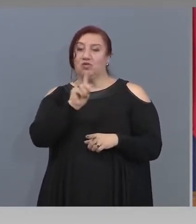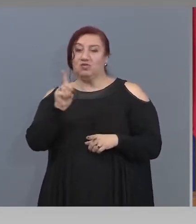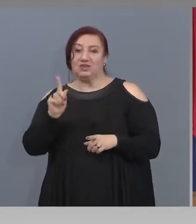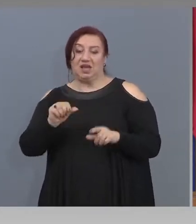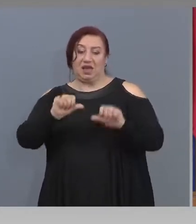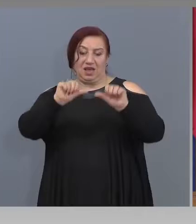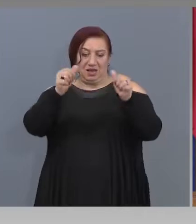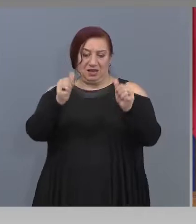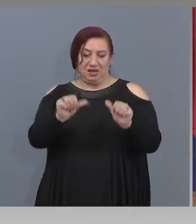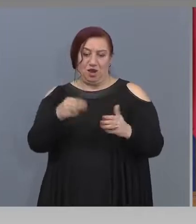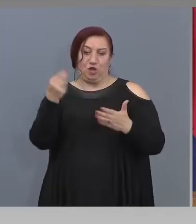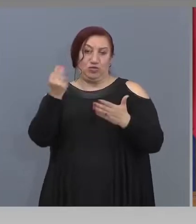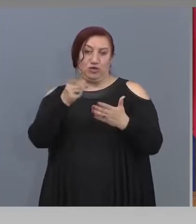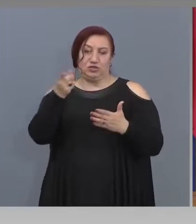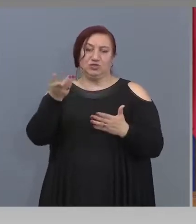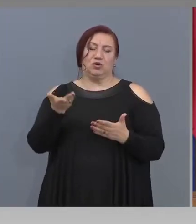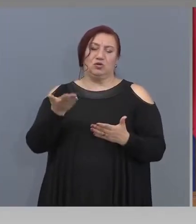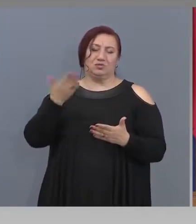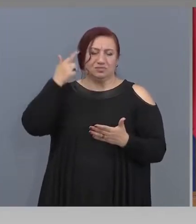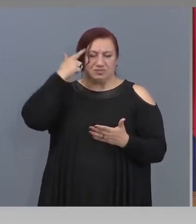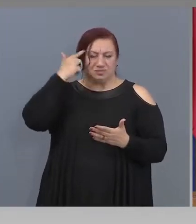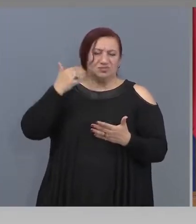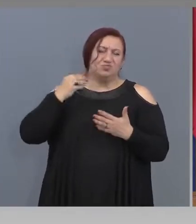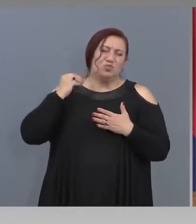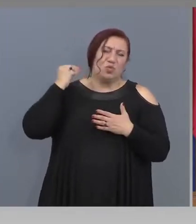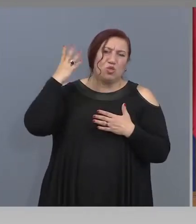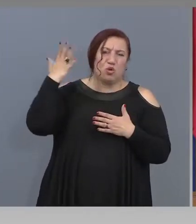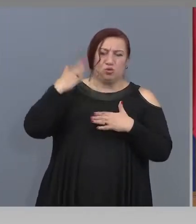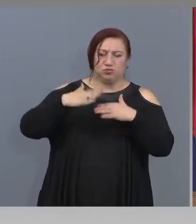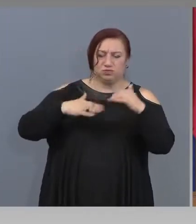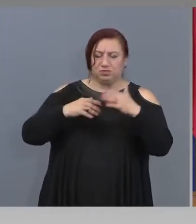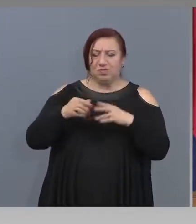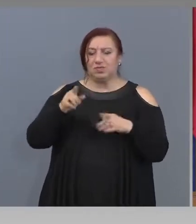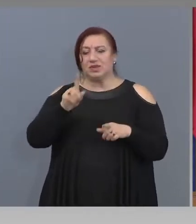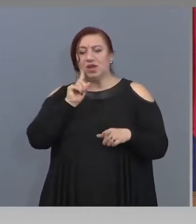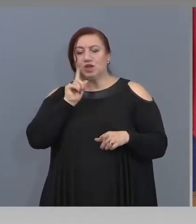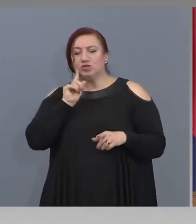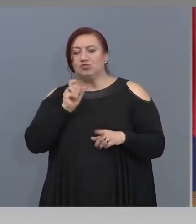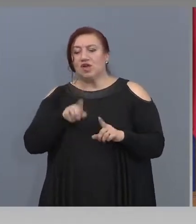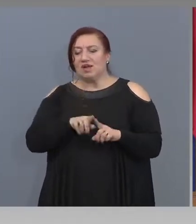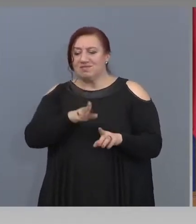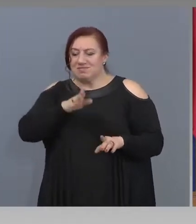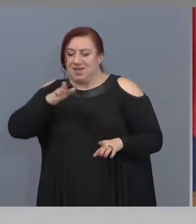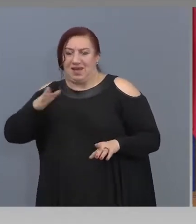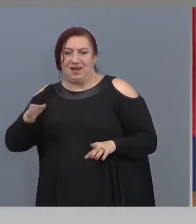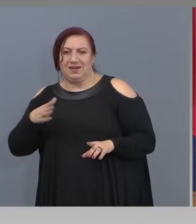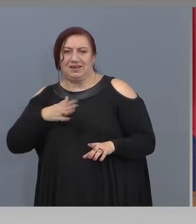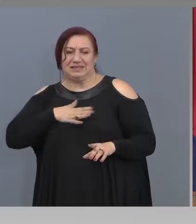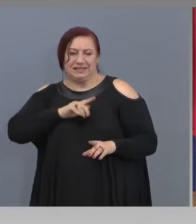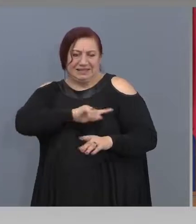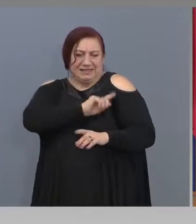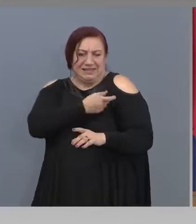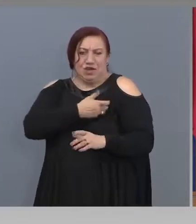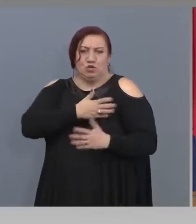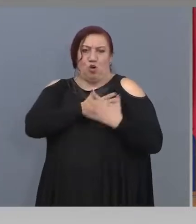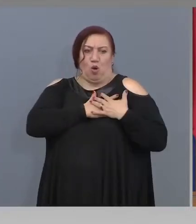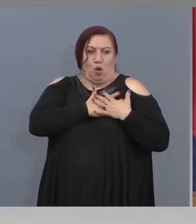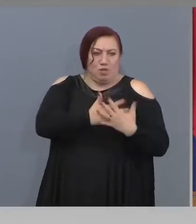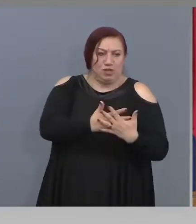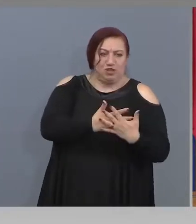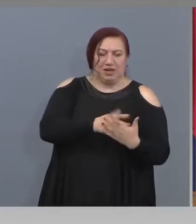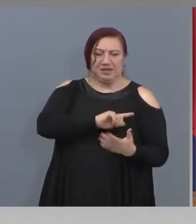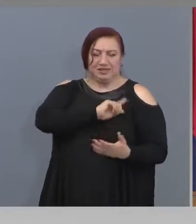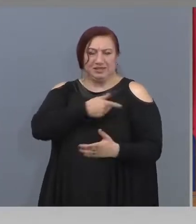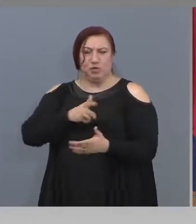отгоре е много талантлив, той е човек на крайностите. Така обича, така мрази, той е човек на